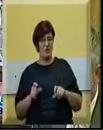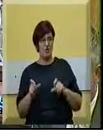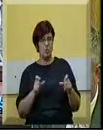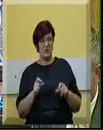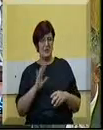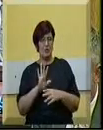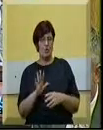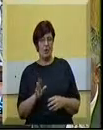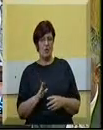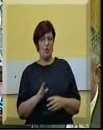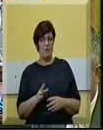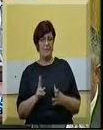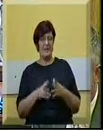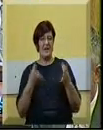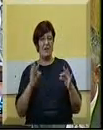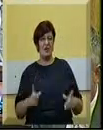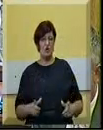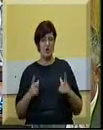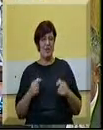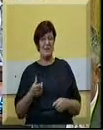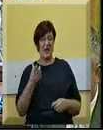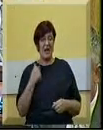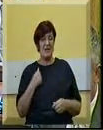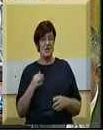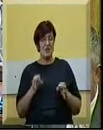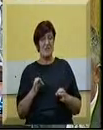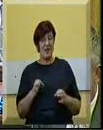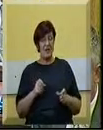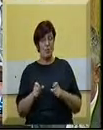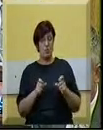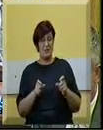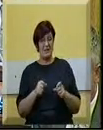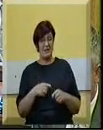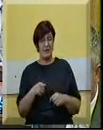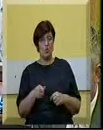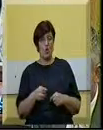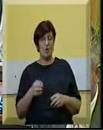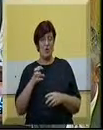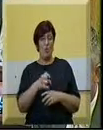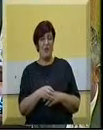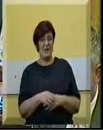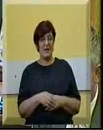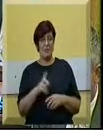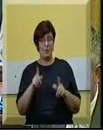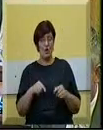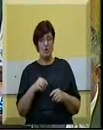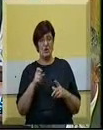toliko na kvaliteli života, ali će svakako uticati na to da uvede određenu